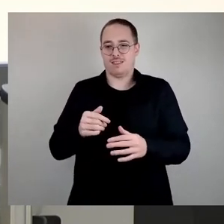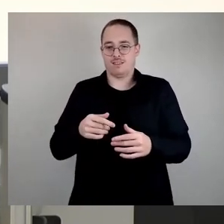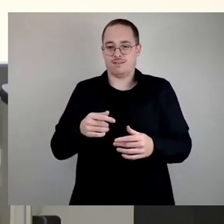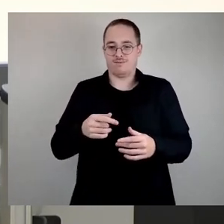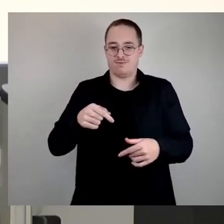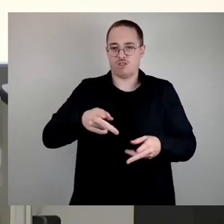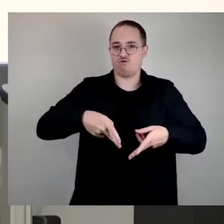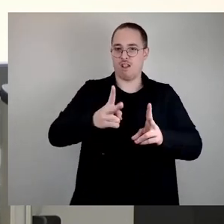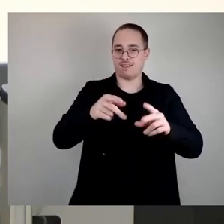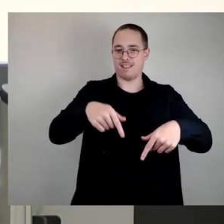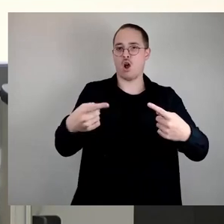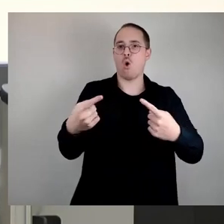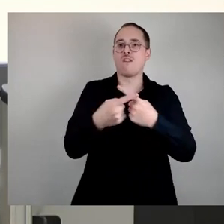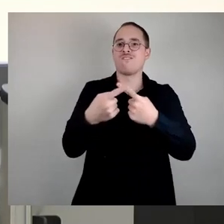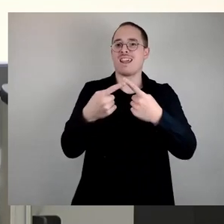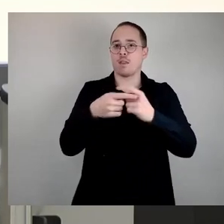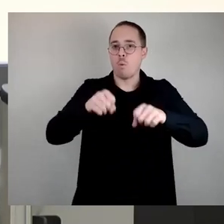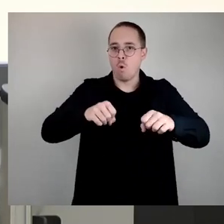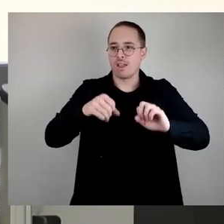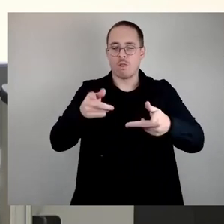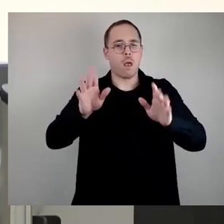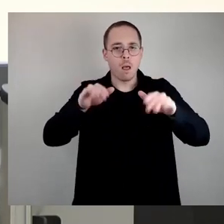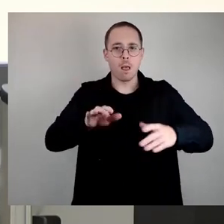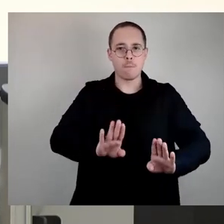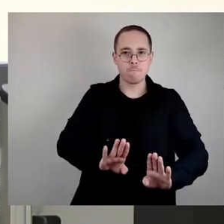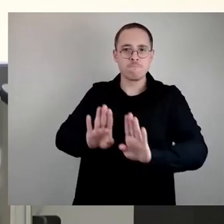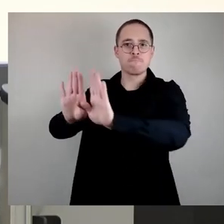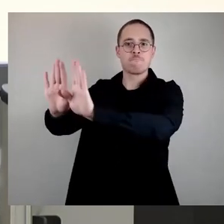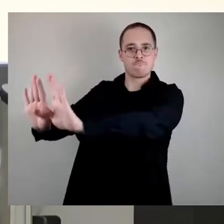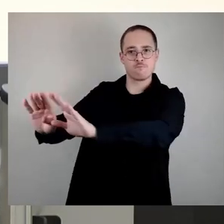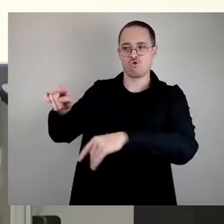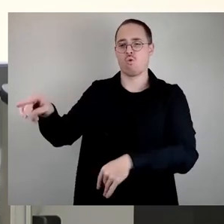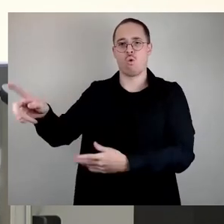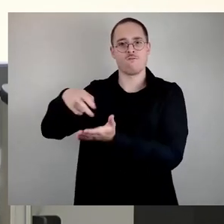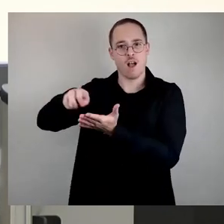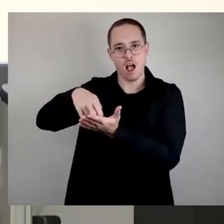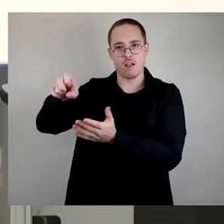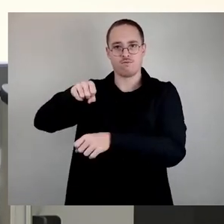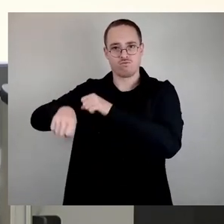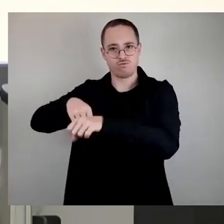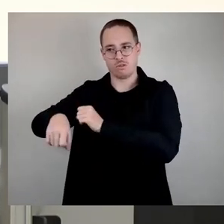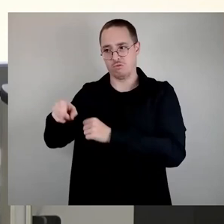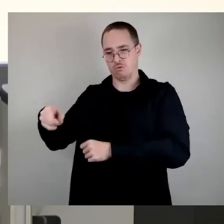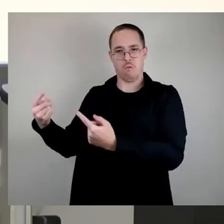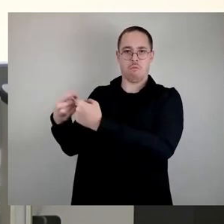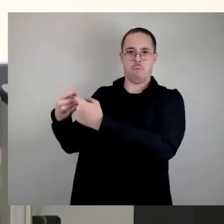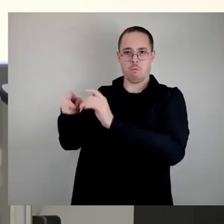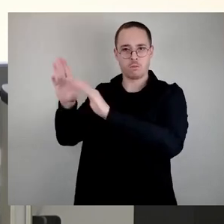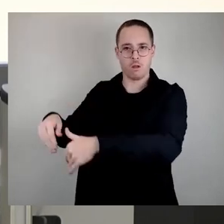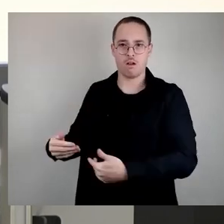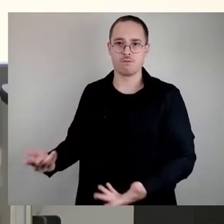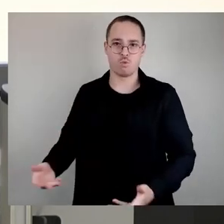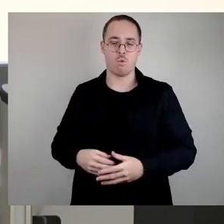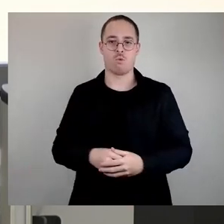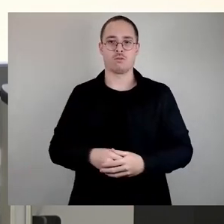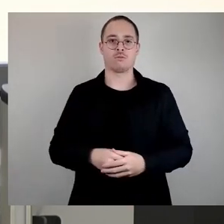dort sind Bäume gewesen, auch ganz gut, dass die Straße schlank geplant worden ist. Sie ist jetzt verkehrlich nicht so sehr belastet. Insofern gab es da auch keinen Zwang,